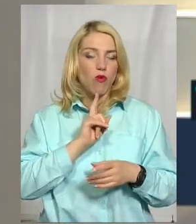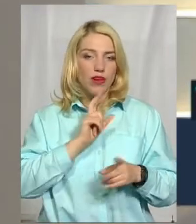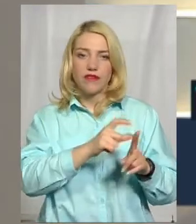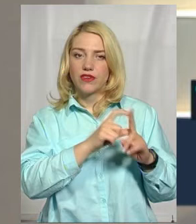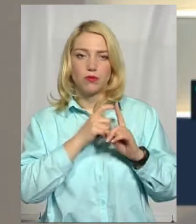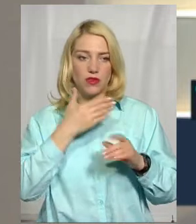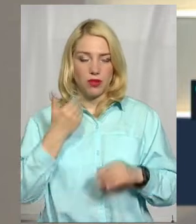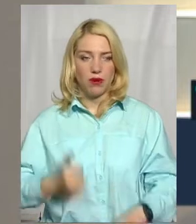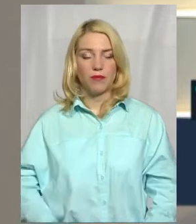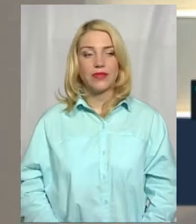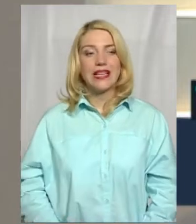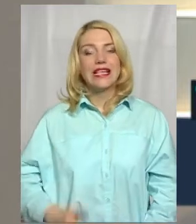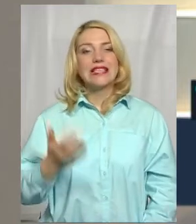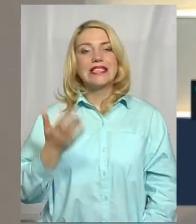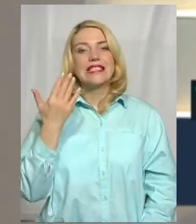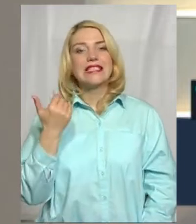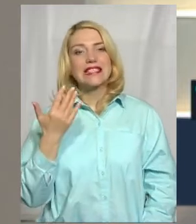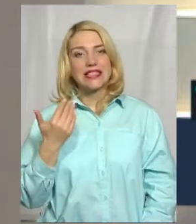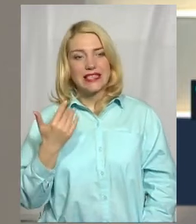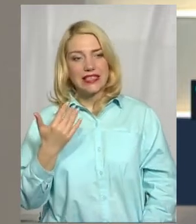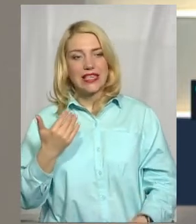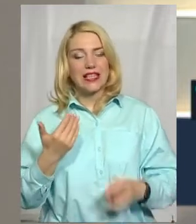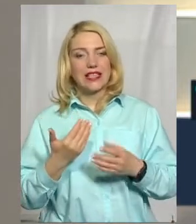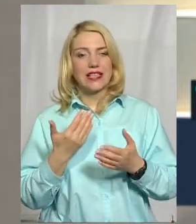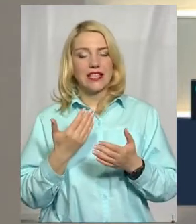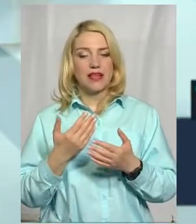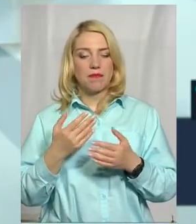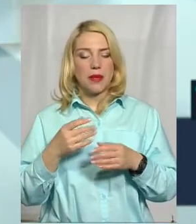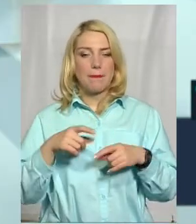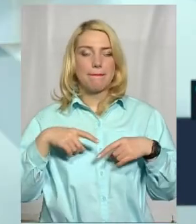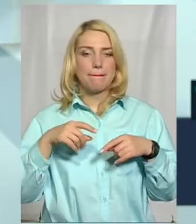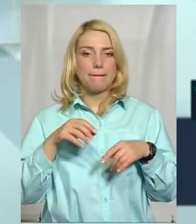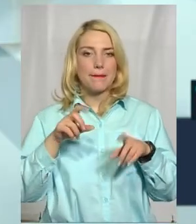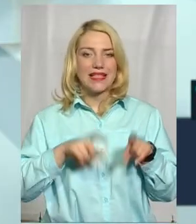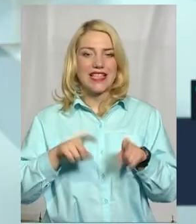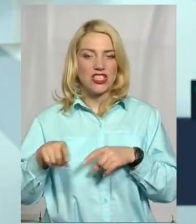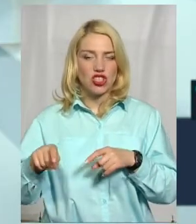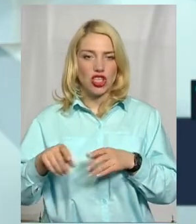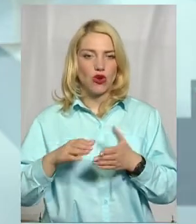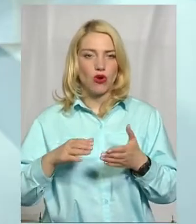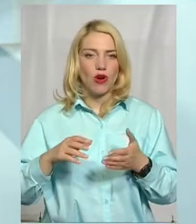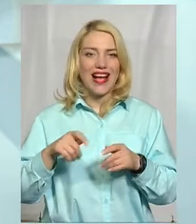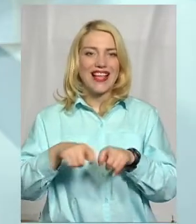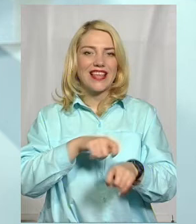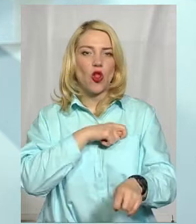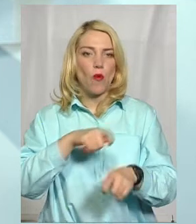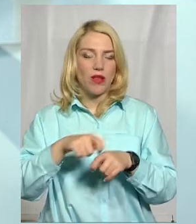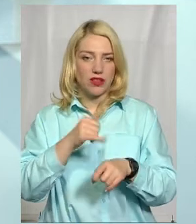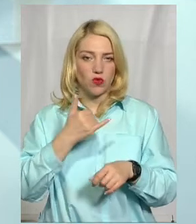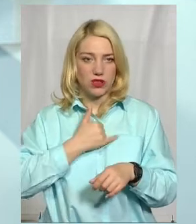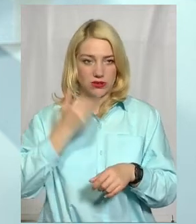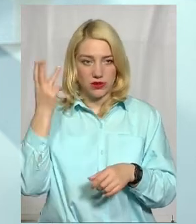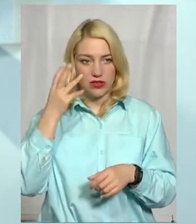пасажирокілометр у Хмельницькому районі? Наскільки я знаю, він